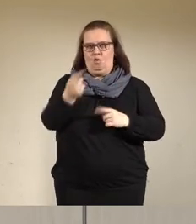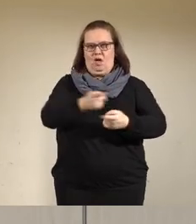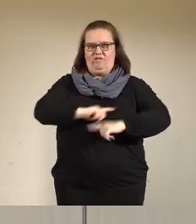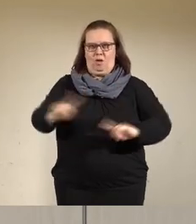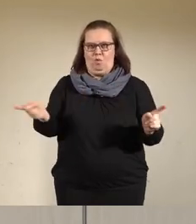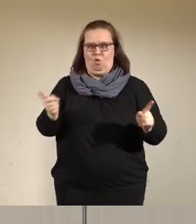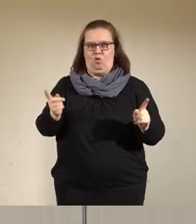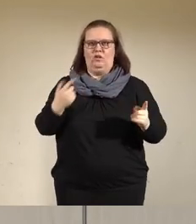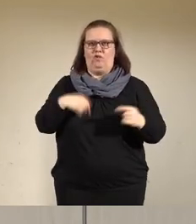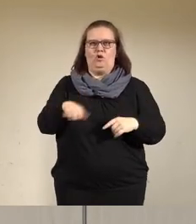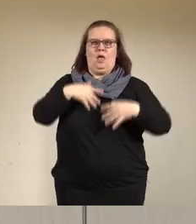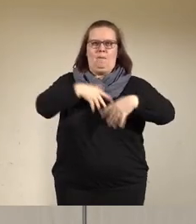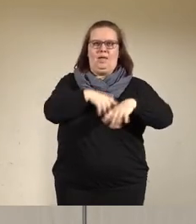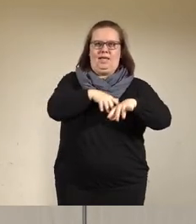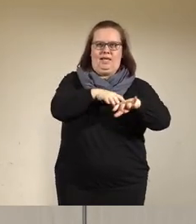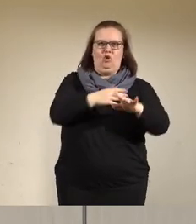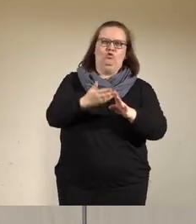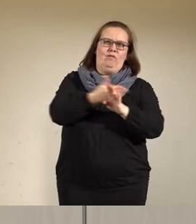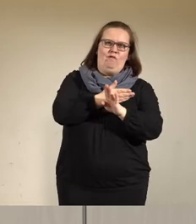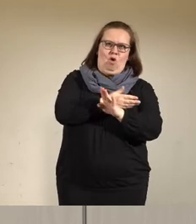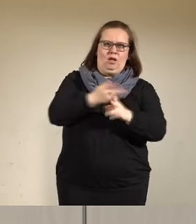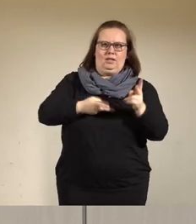für eine Versammlung von Begida war nur folgerichtig.